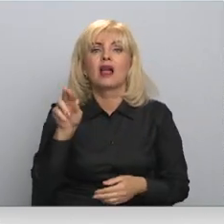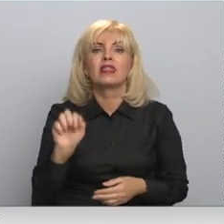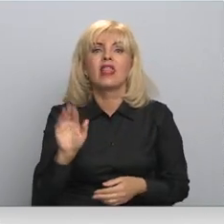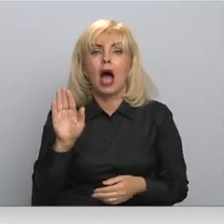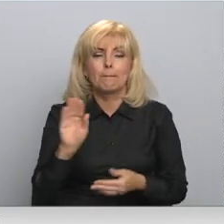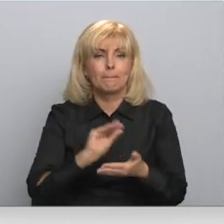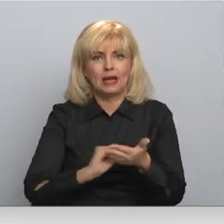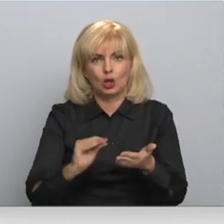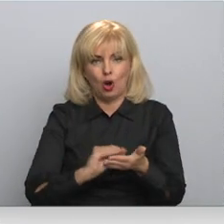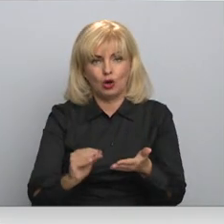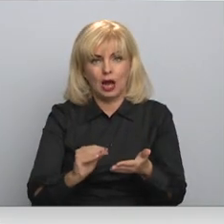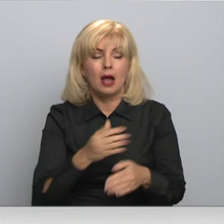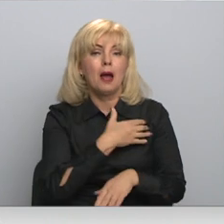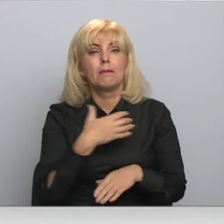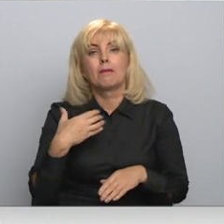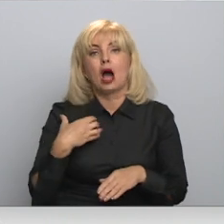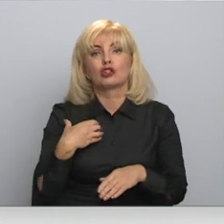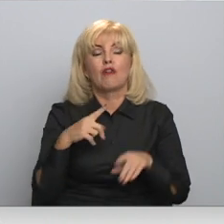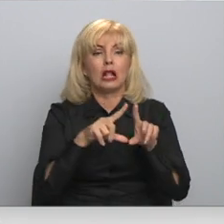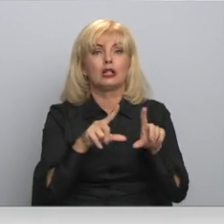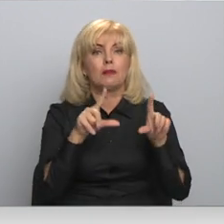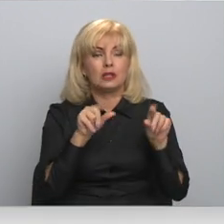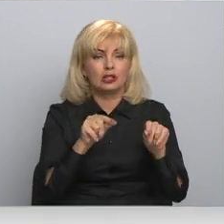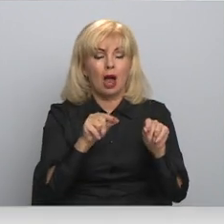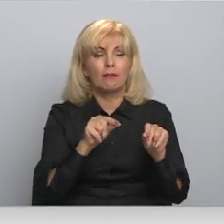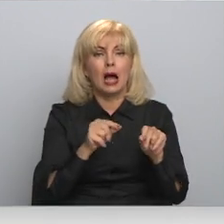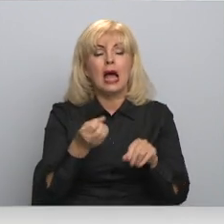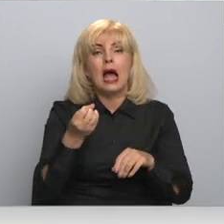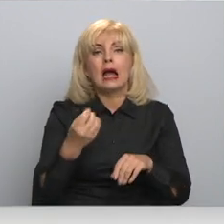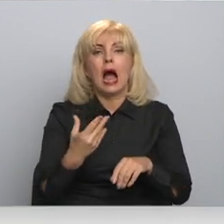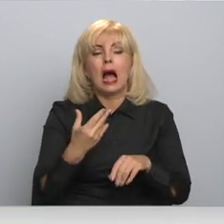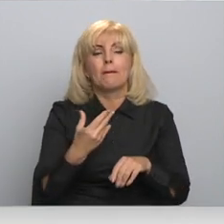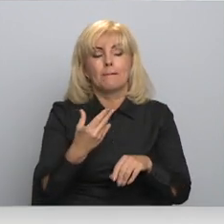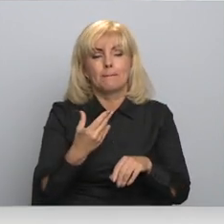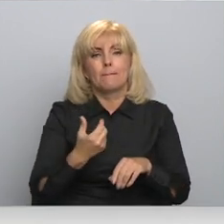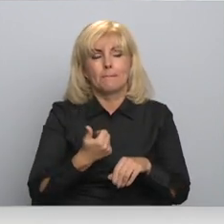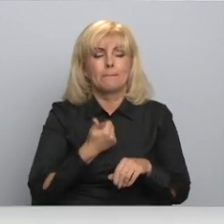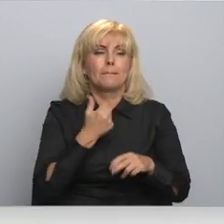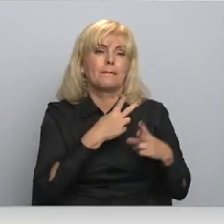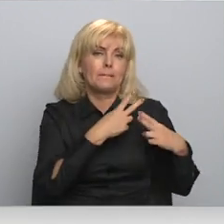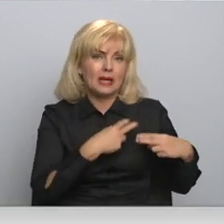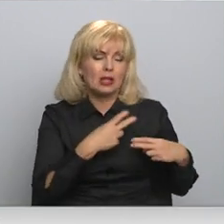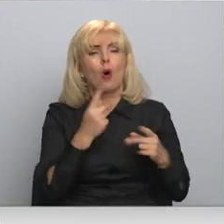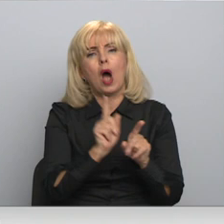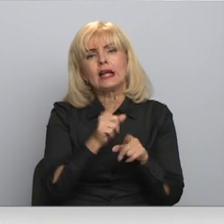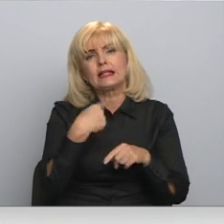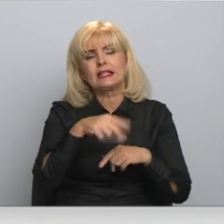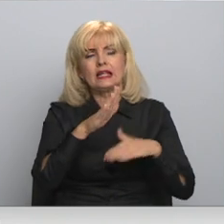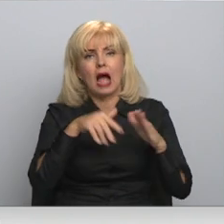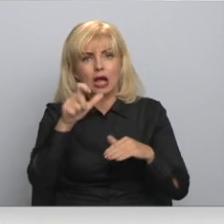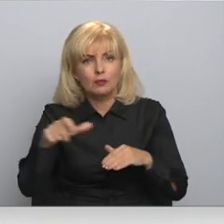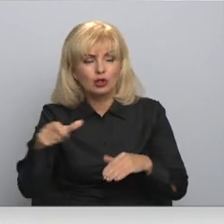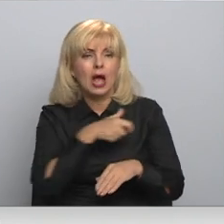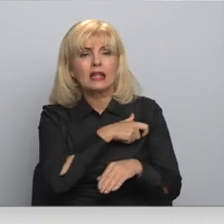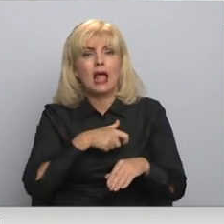apkarošanas birojā. Pašvaldību iestāžu un kapitālu saviedrību patītājiem vai arī citām momentu personām, pie kā deputāti ir